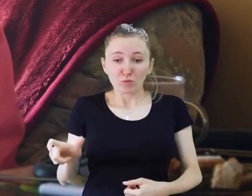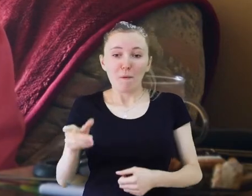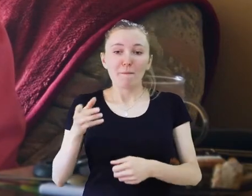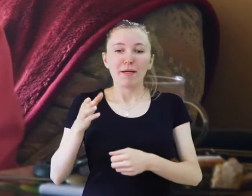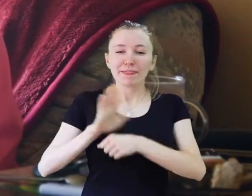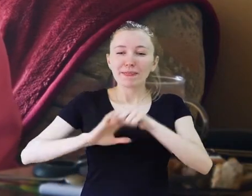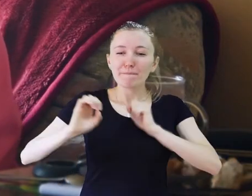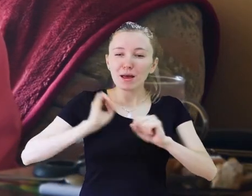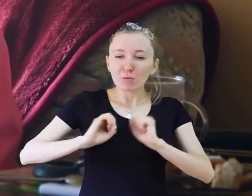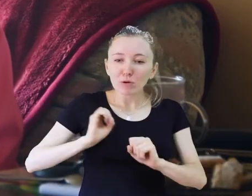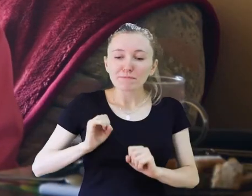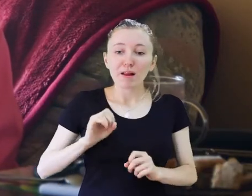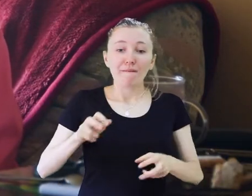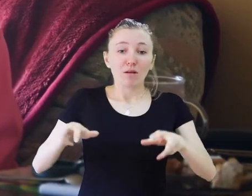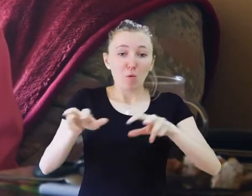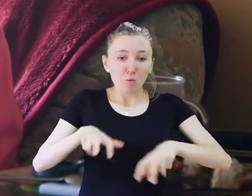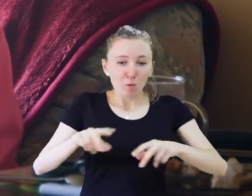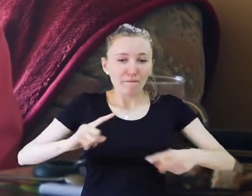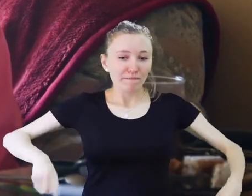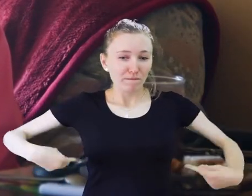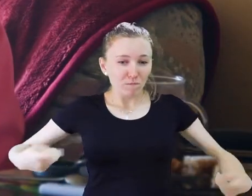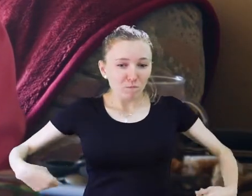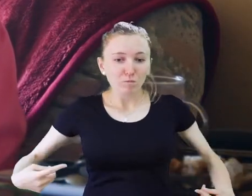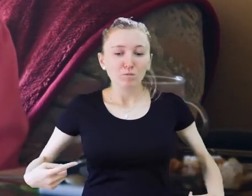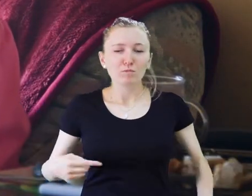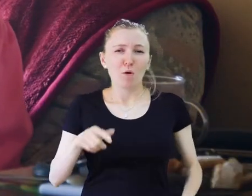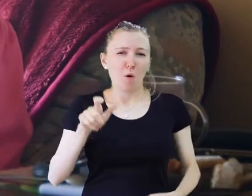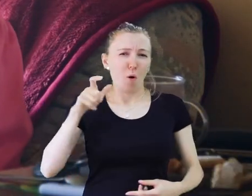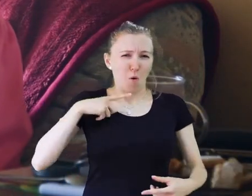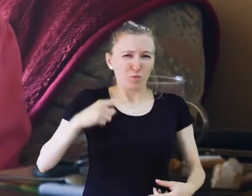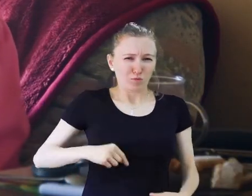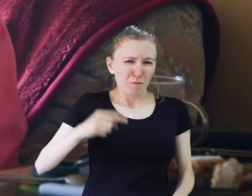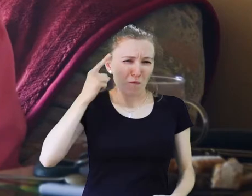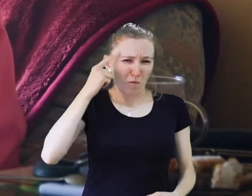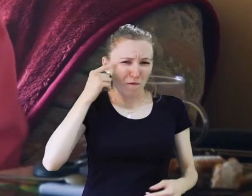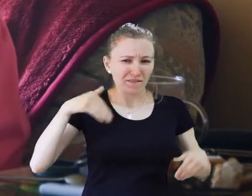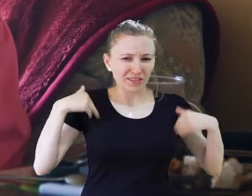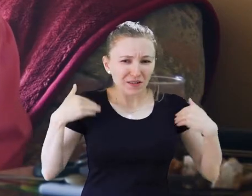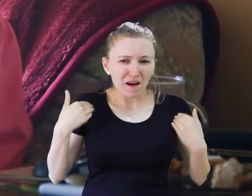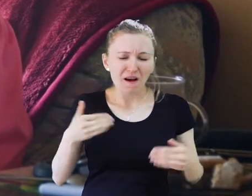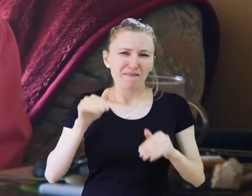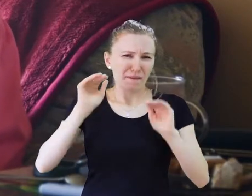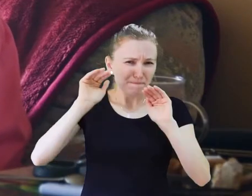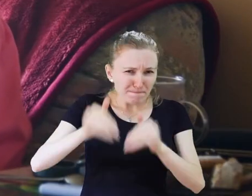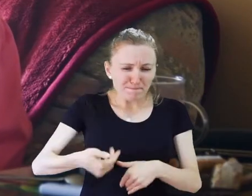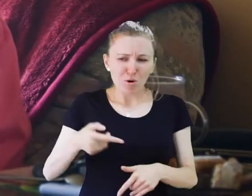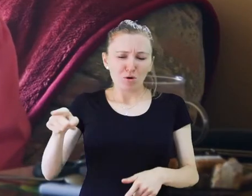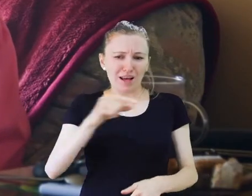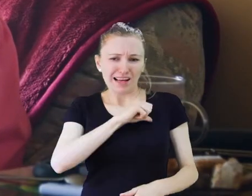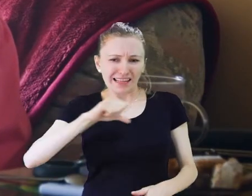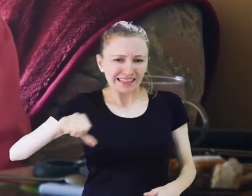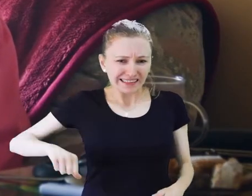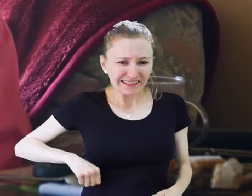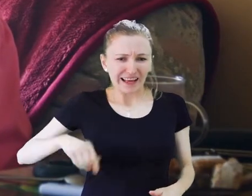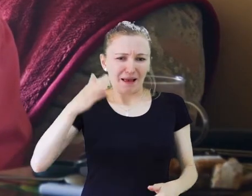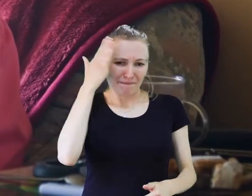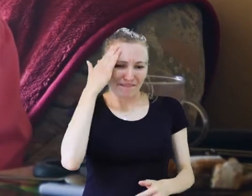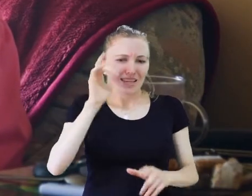wszystkim i sobie, że osoba niepełnosprawna ruchowo jest